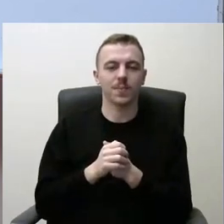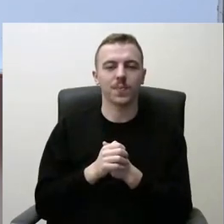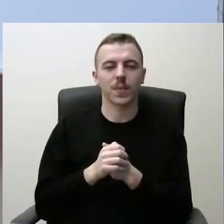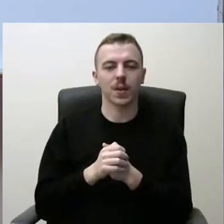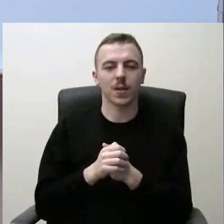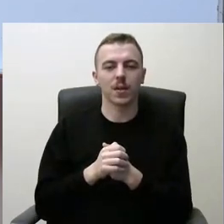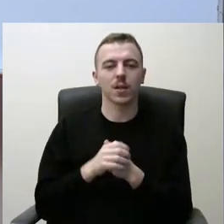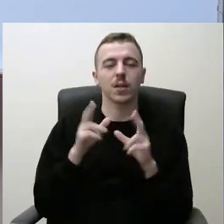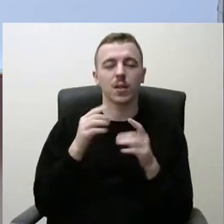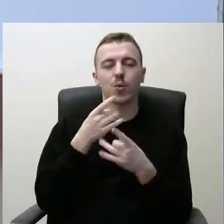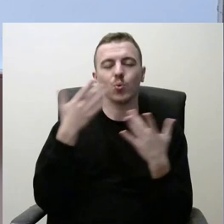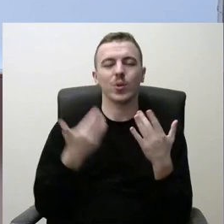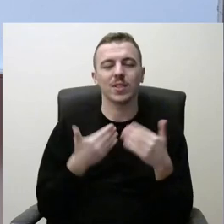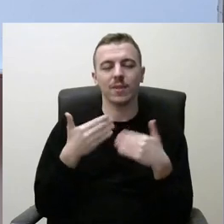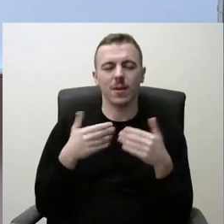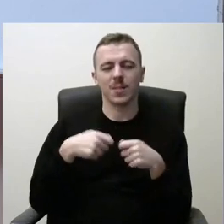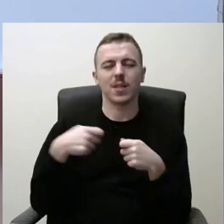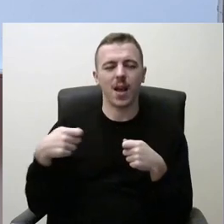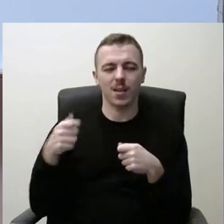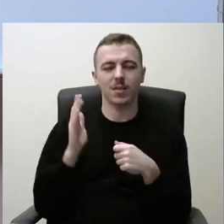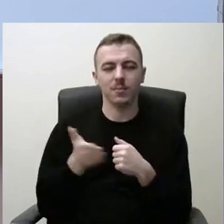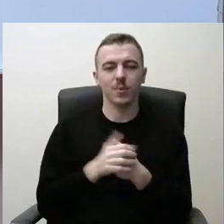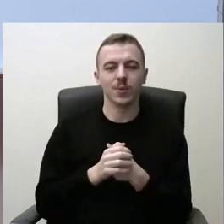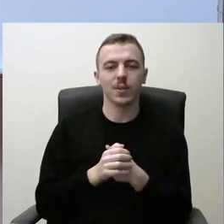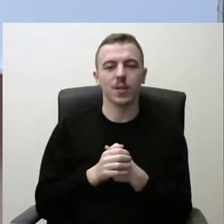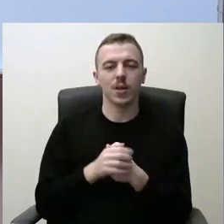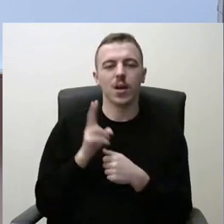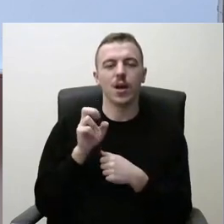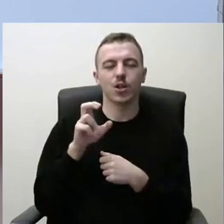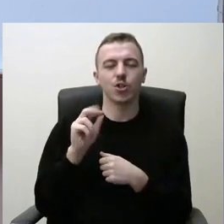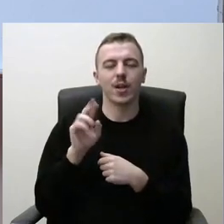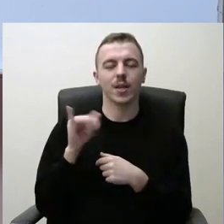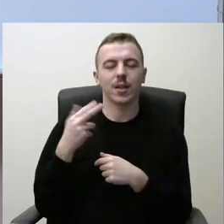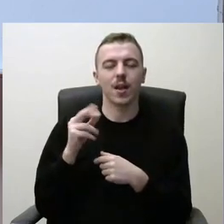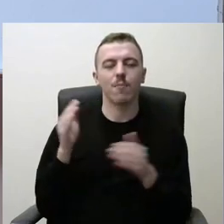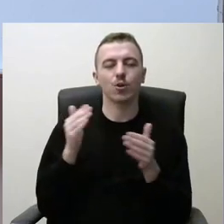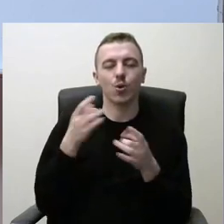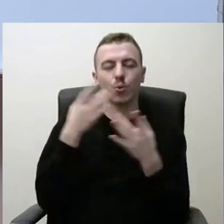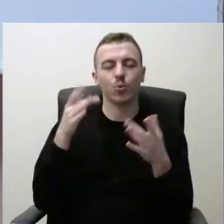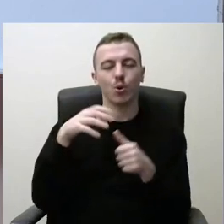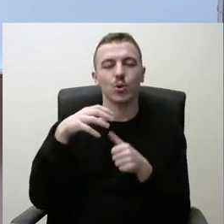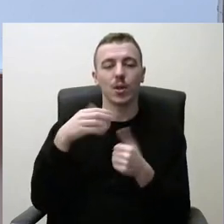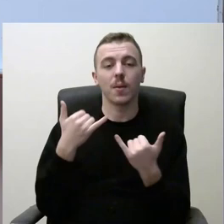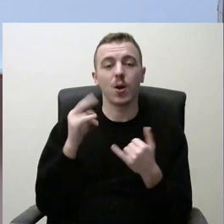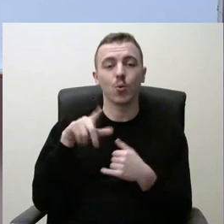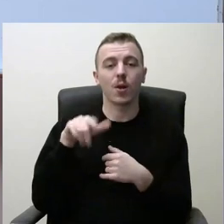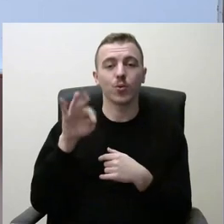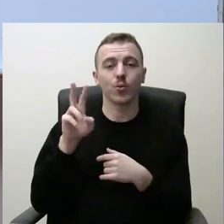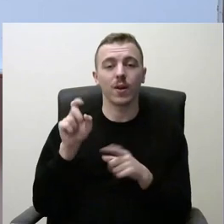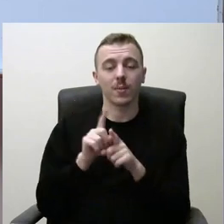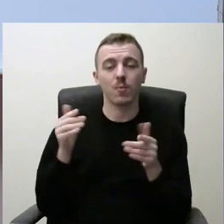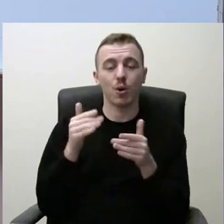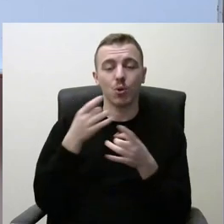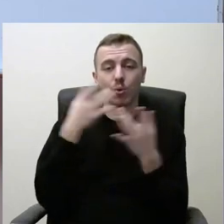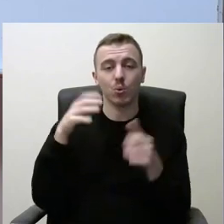tas kultūrinis gyvenimas tesis ir kačirginė mažoji kultūros osiniai. Šiais metais kulautuva mažoji kultūros